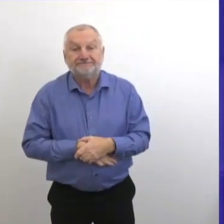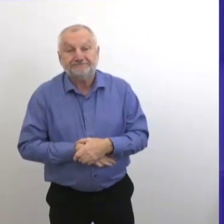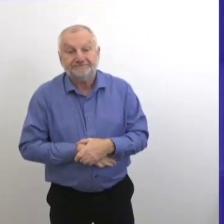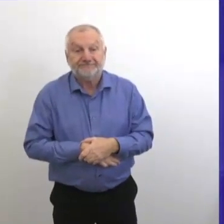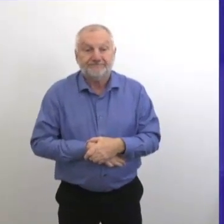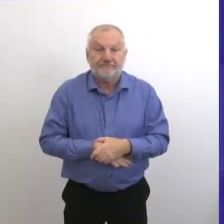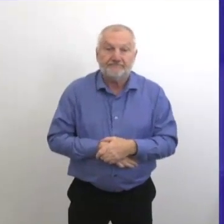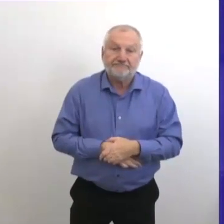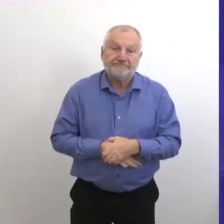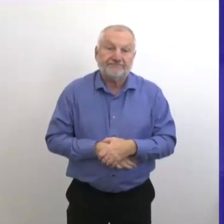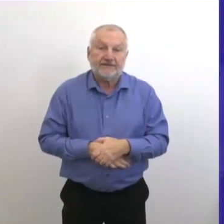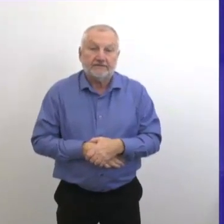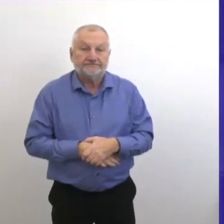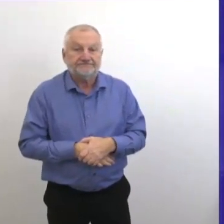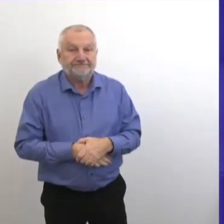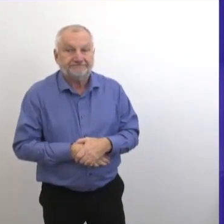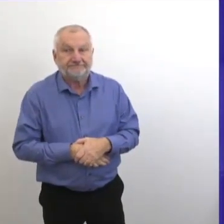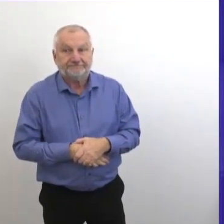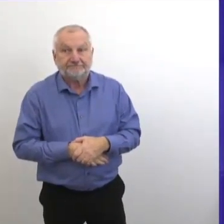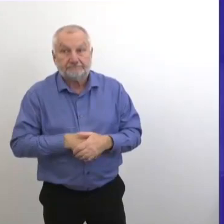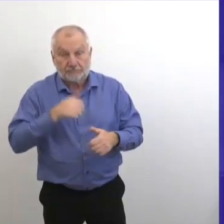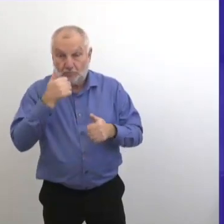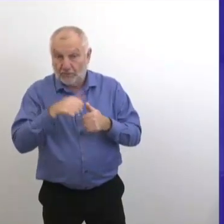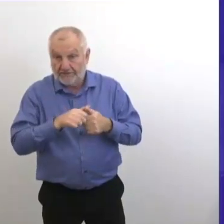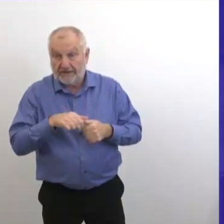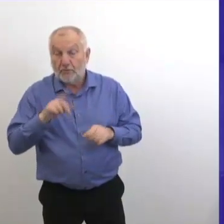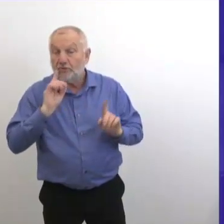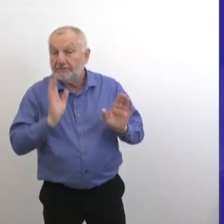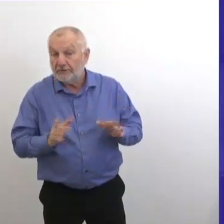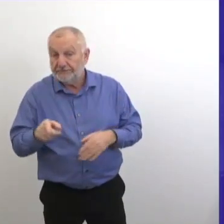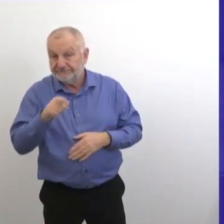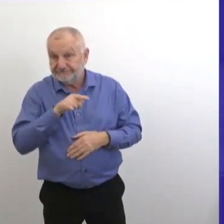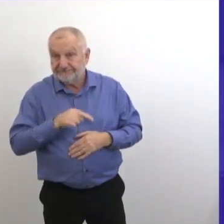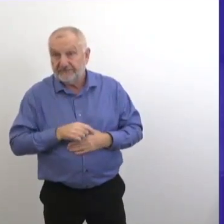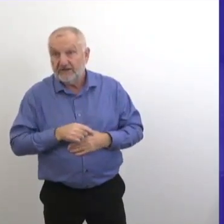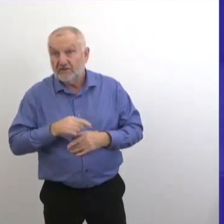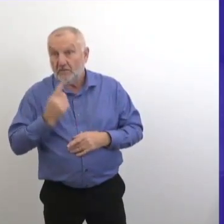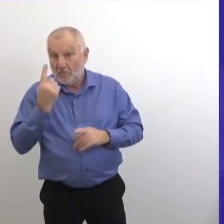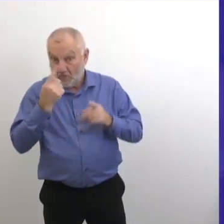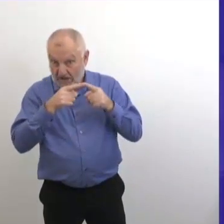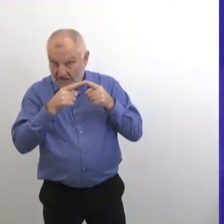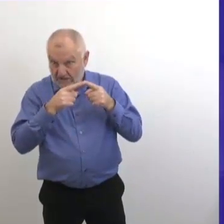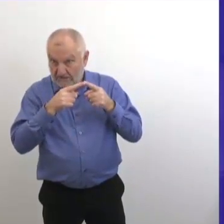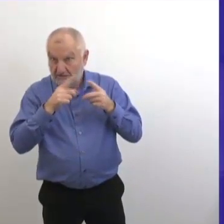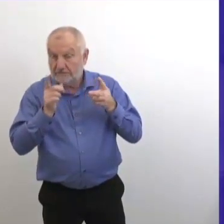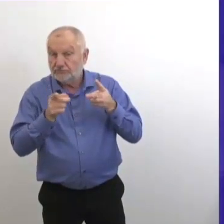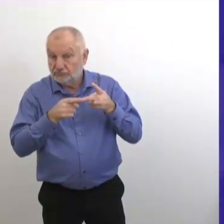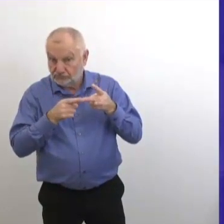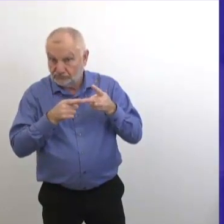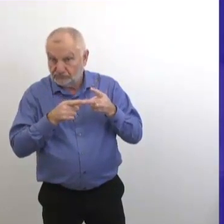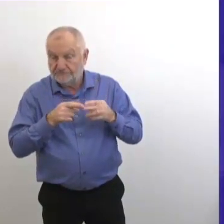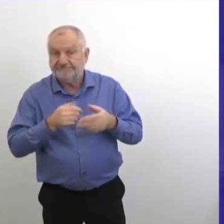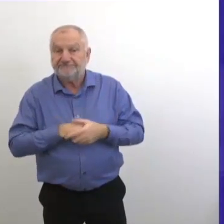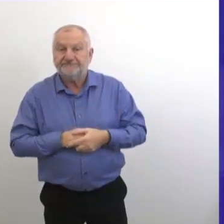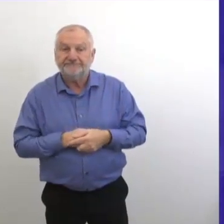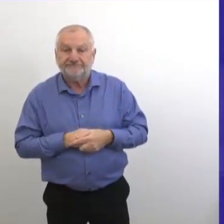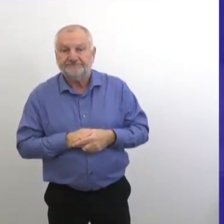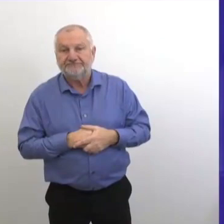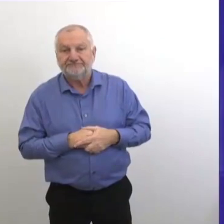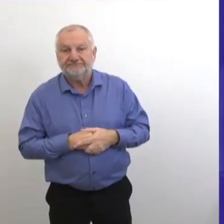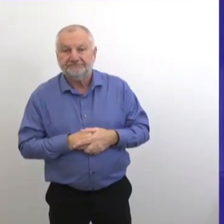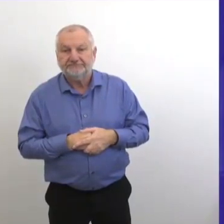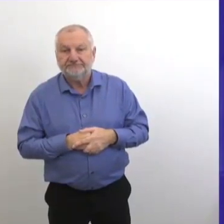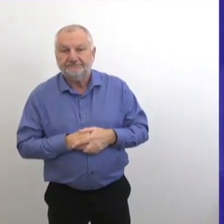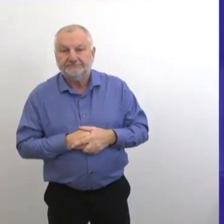questions. Un rappel à nos journalistes en ligne. Vous avez droit à une question préliminaire et ensuite une question de suivi.